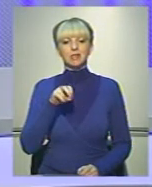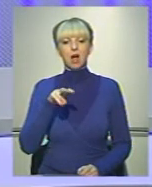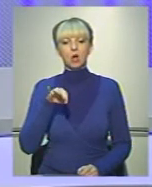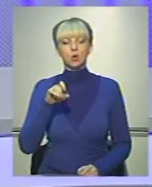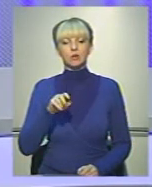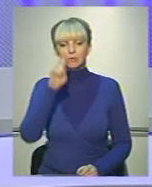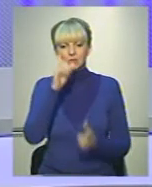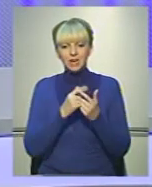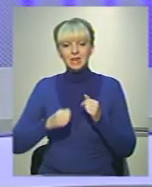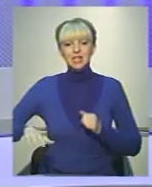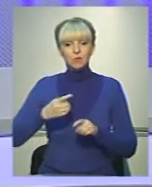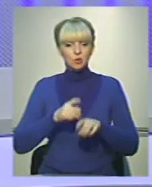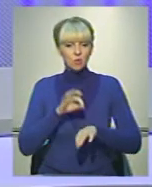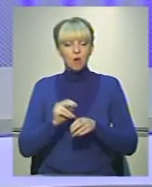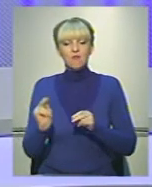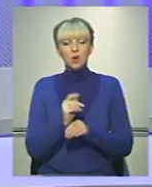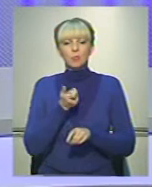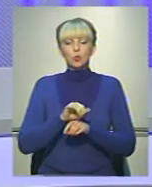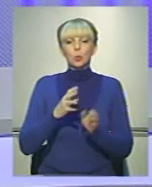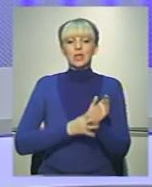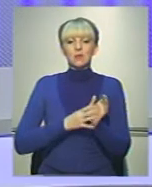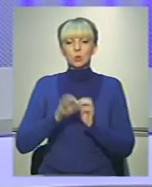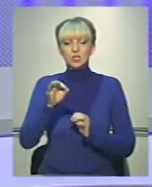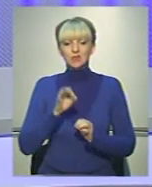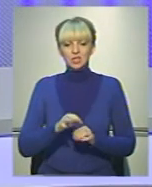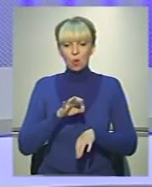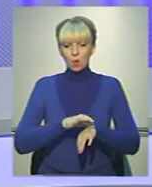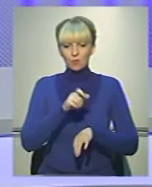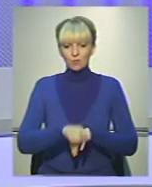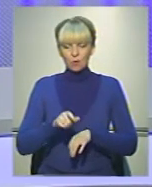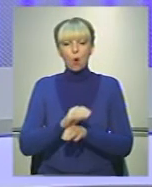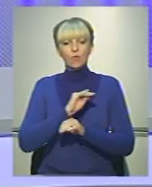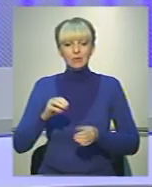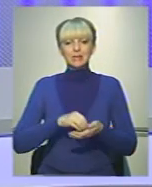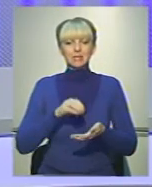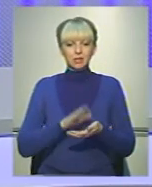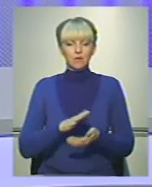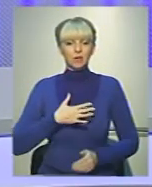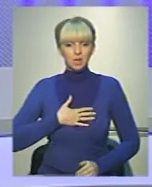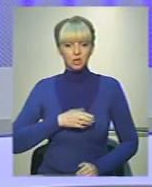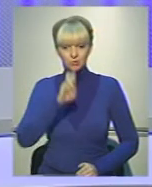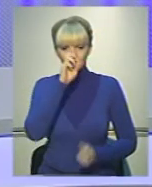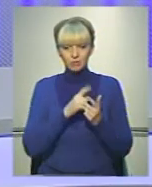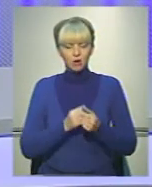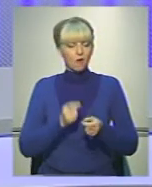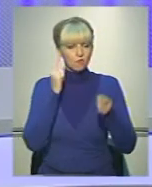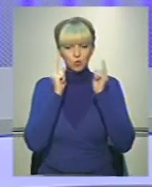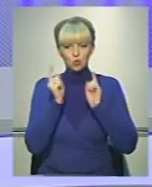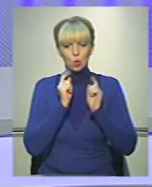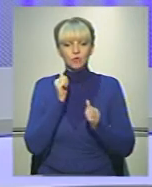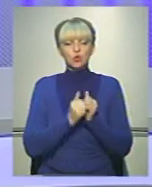країнах Європи цю недугу виліковують більше, ніж у 90% пацієнток. Офіційна статистика у нашій же країні шокує.